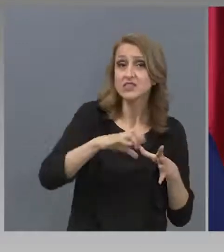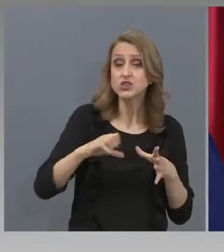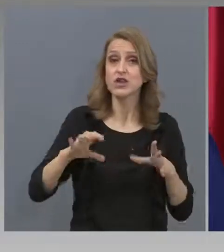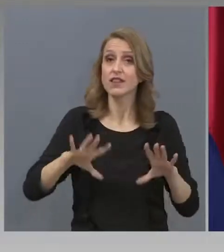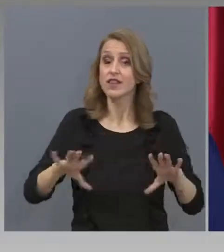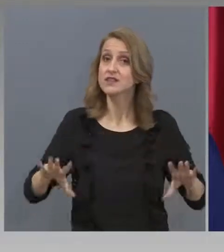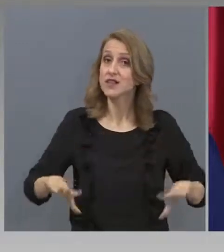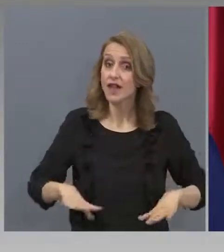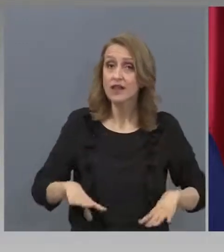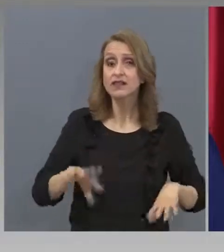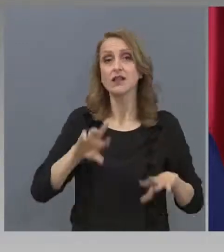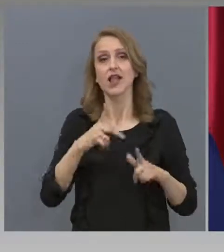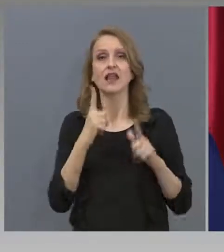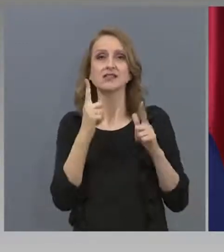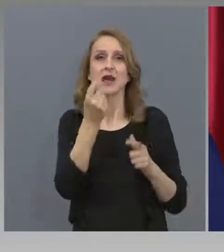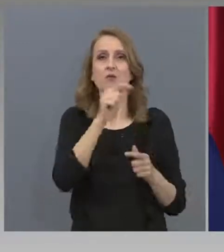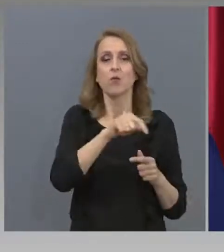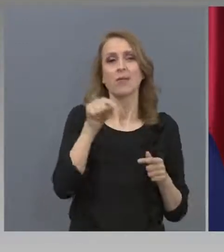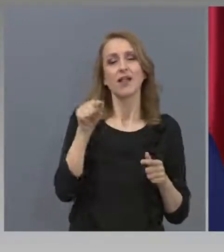тук сме по-предпазливи.